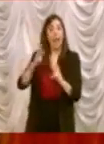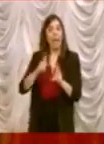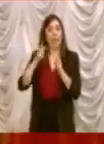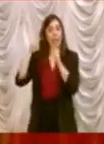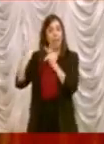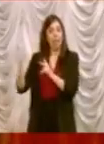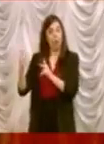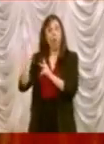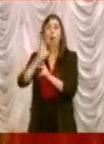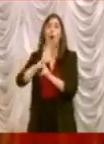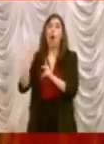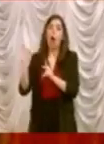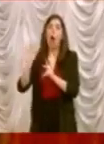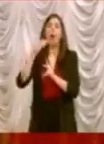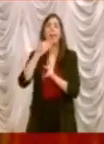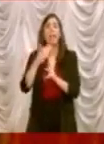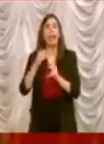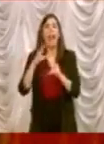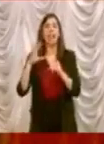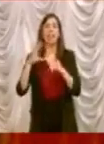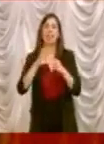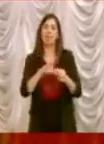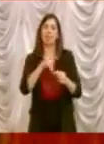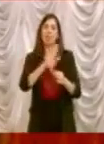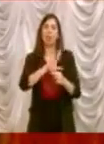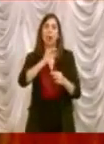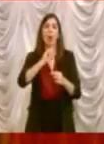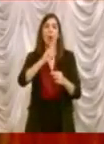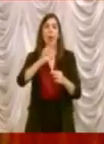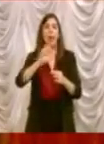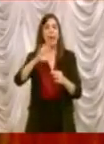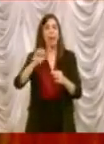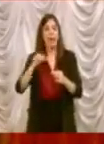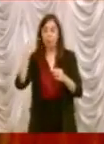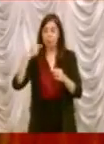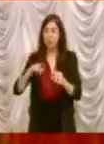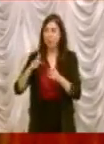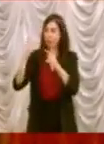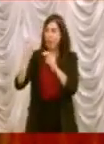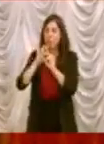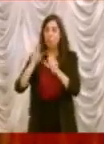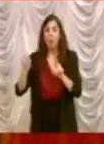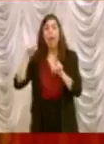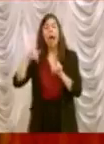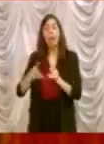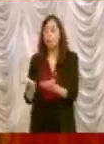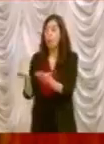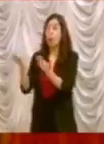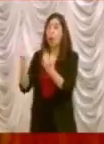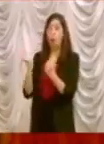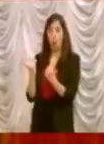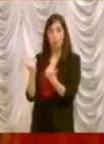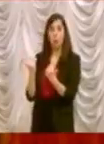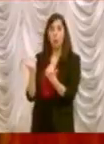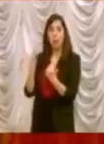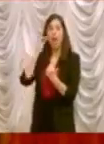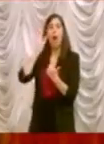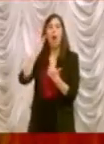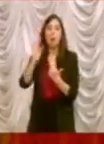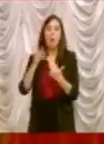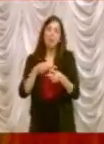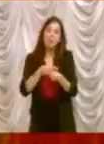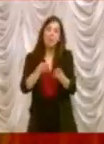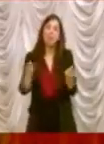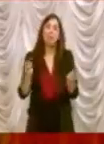attraverso la catena dell'Oreca, saranno acquistati per essere messi nella disponibilità delle tavole degli